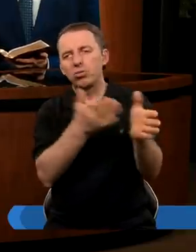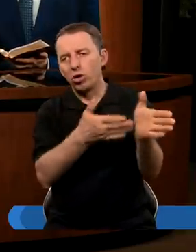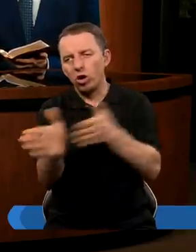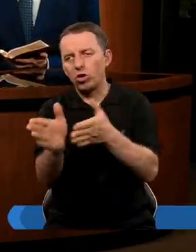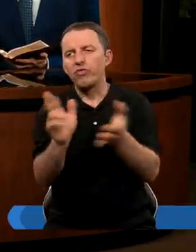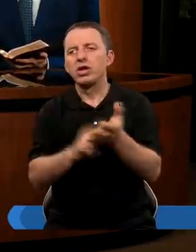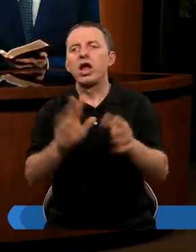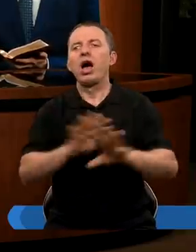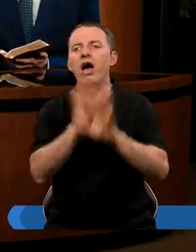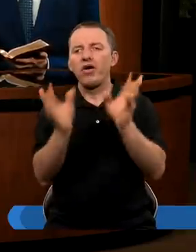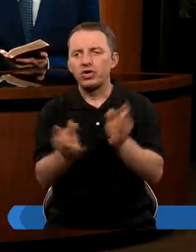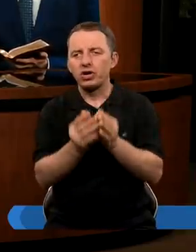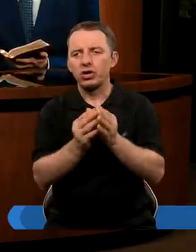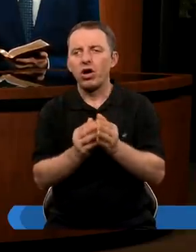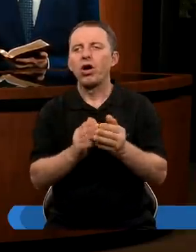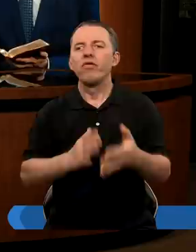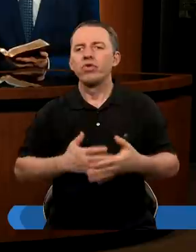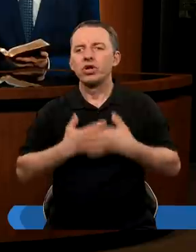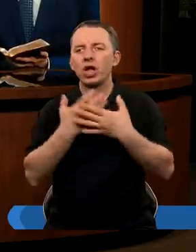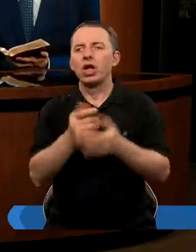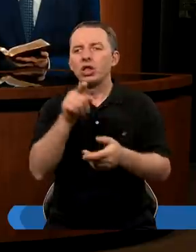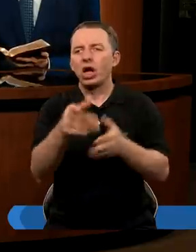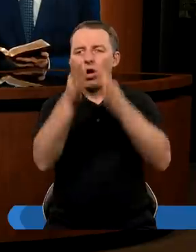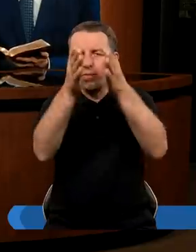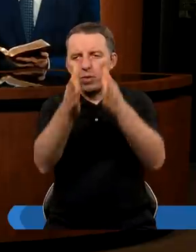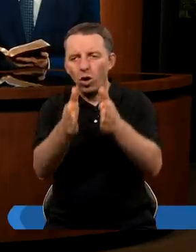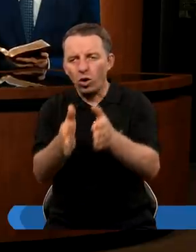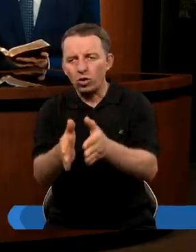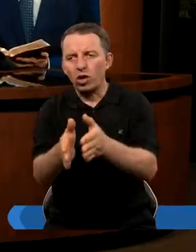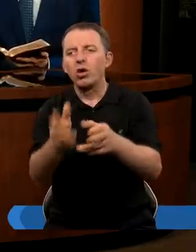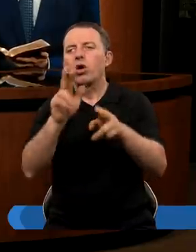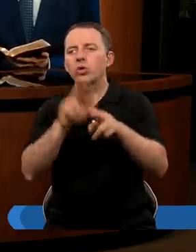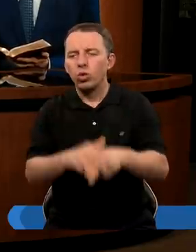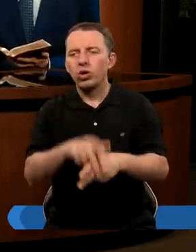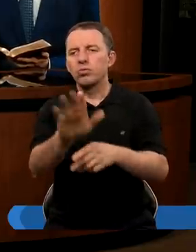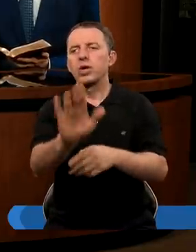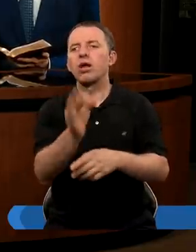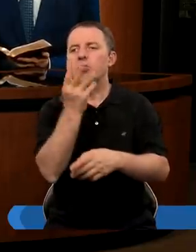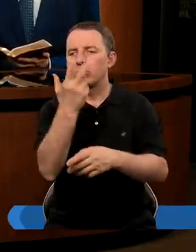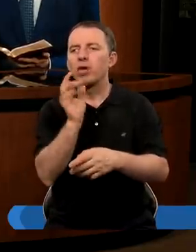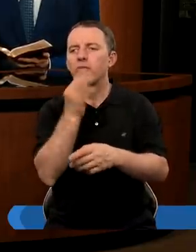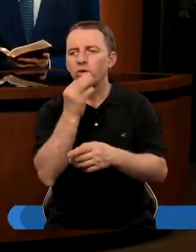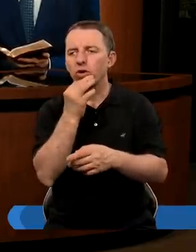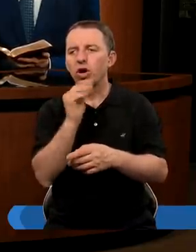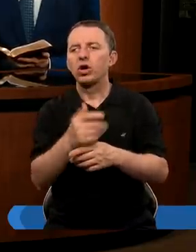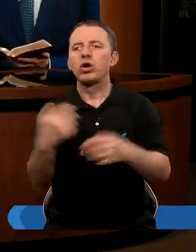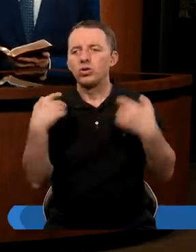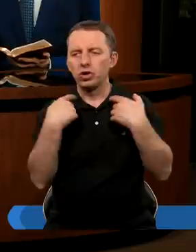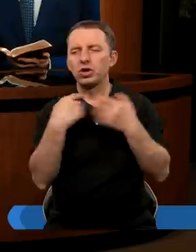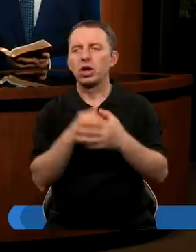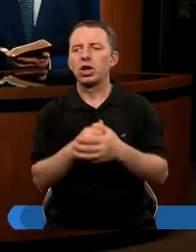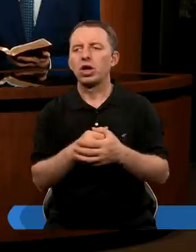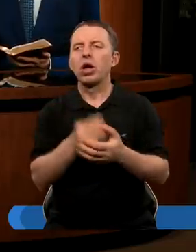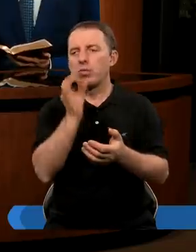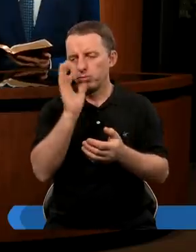jesteśmy gotowi na wszystko. I mi się wydaje, że taką postawę, którą oni wykazali, to właśnie świadczy o że